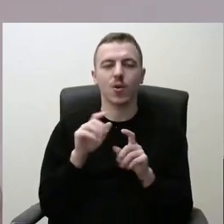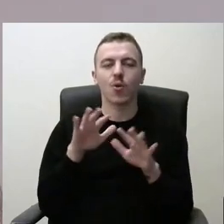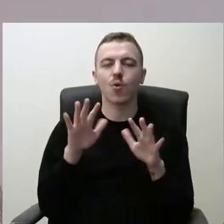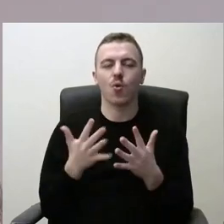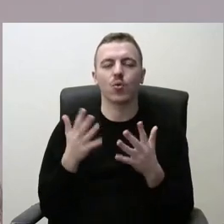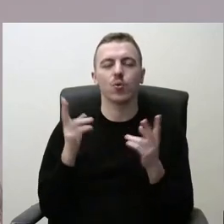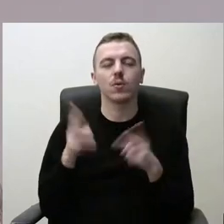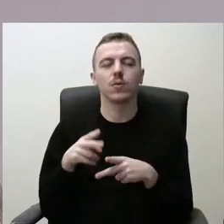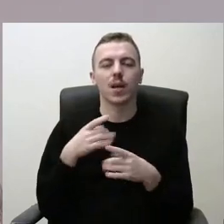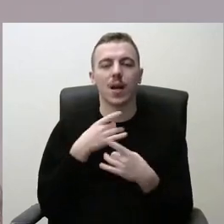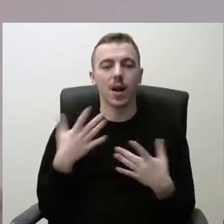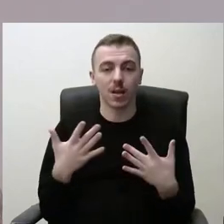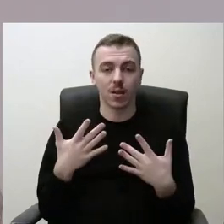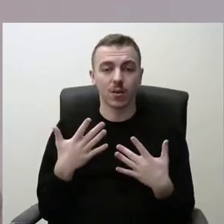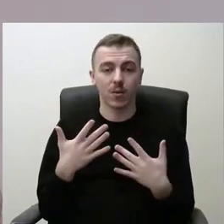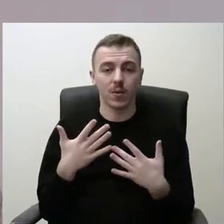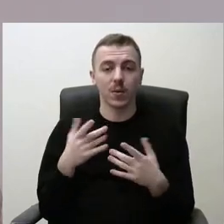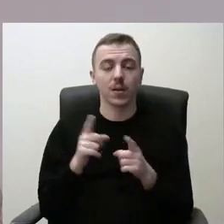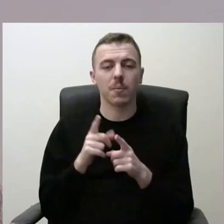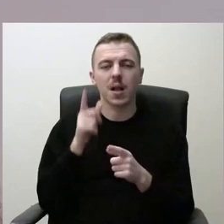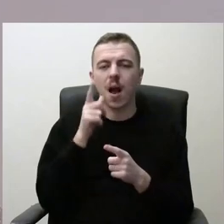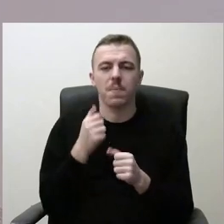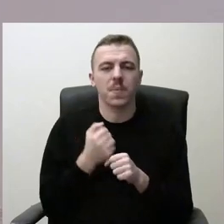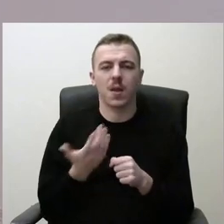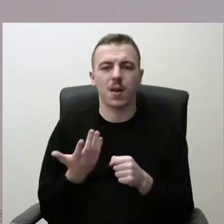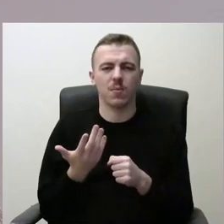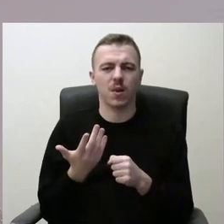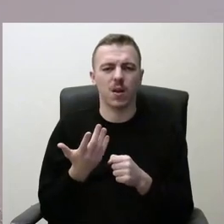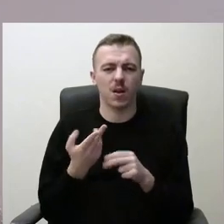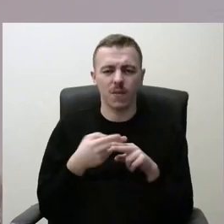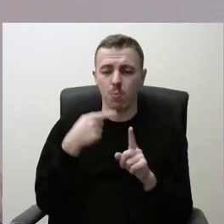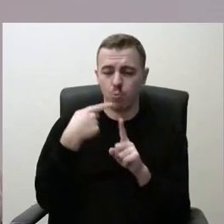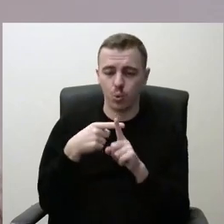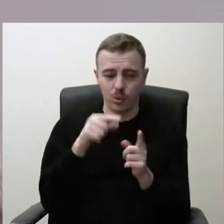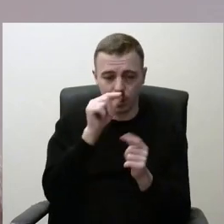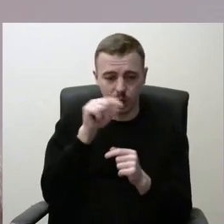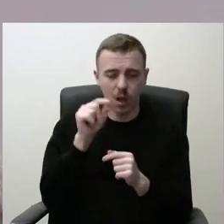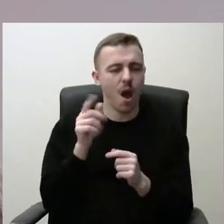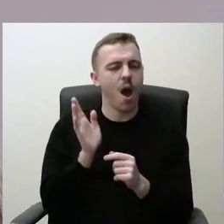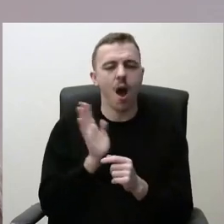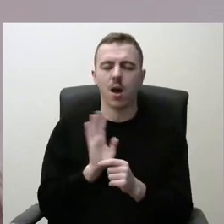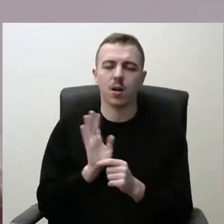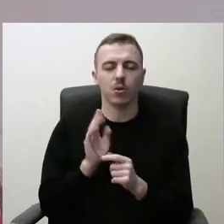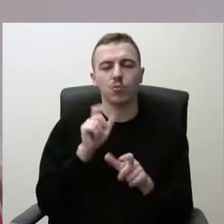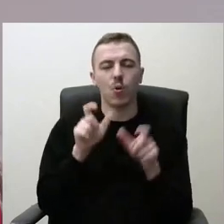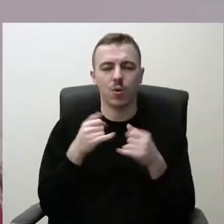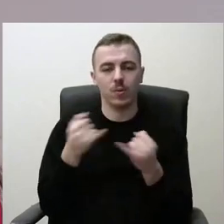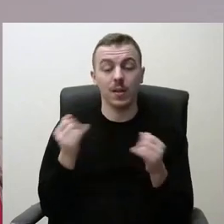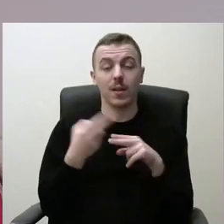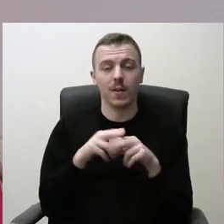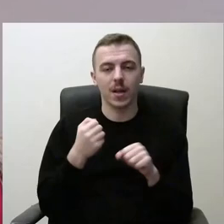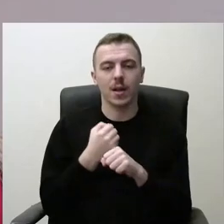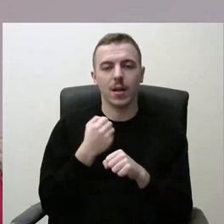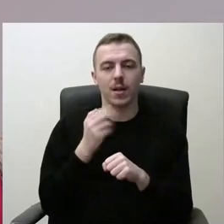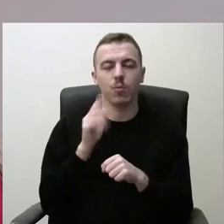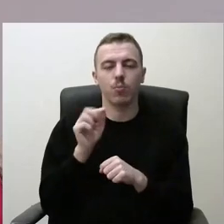renginių mes norime ir kam visą tai darome. Ar darome tik tai dėl pliuso, ar darome dėl mūsų žmonių. Todėl siekime, kad provincija